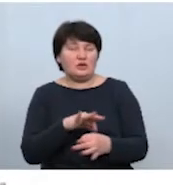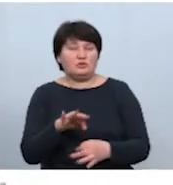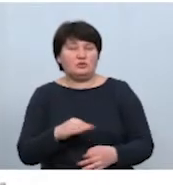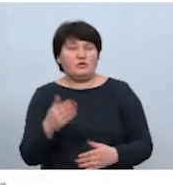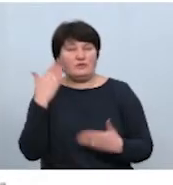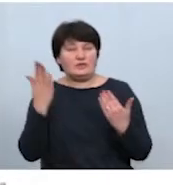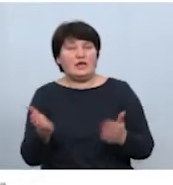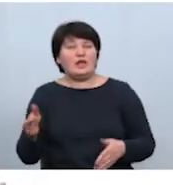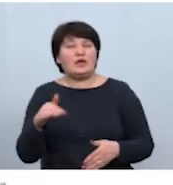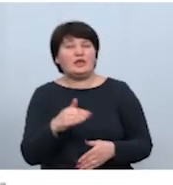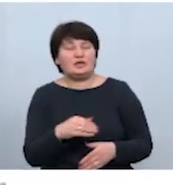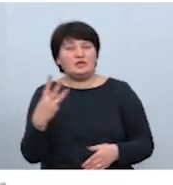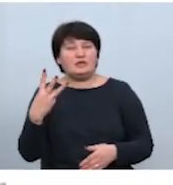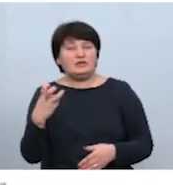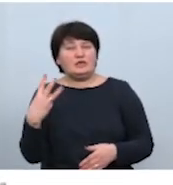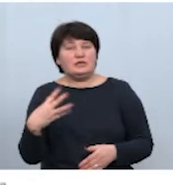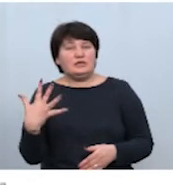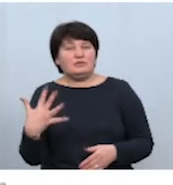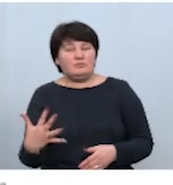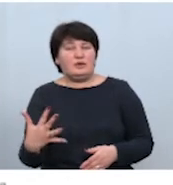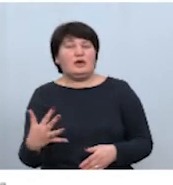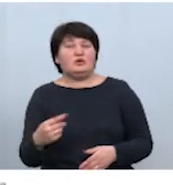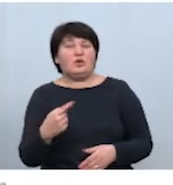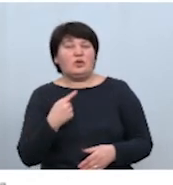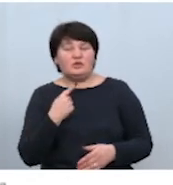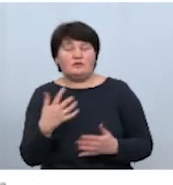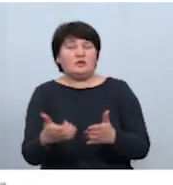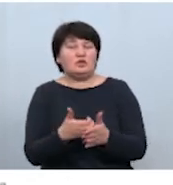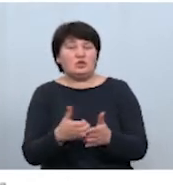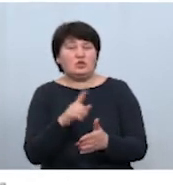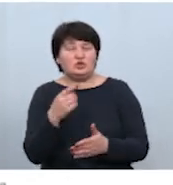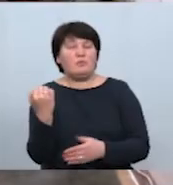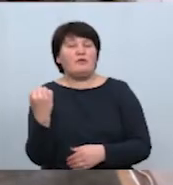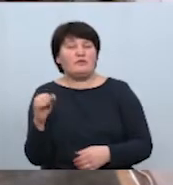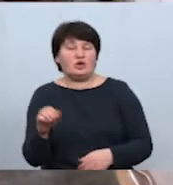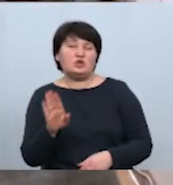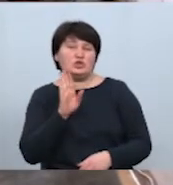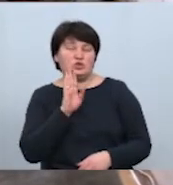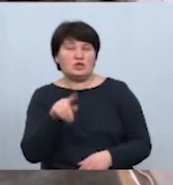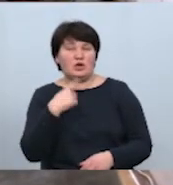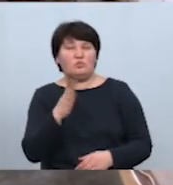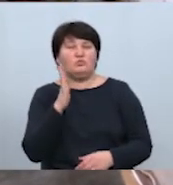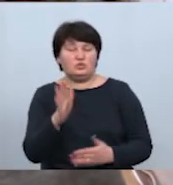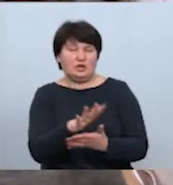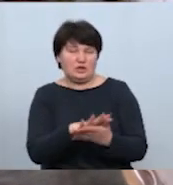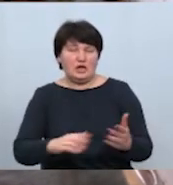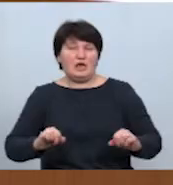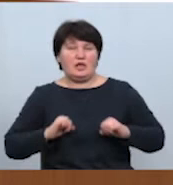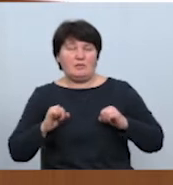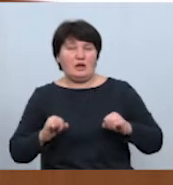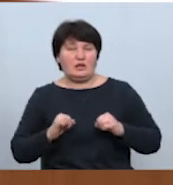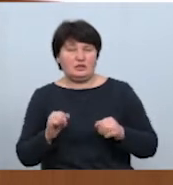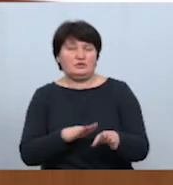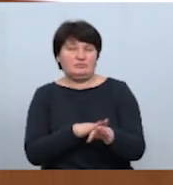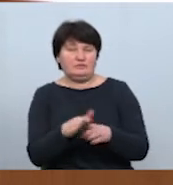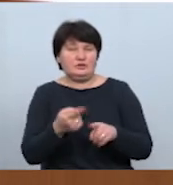335 голосів. Цього виявилося недостатньо, щоб виграти. Жінка каже, буде і далі намагатися реалізувати